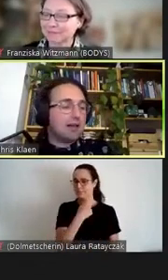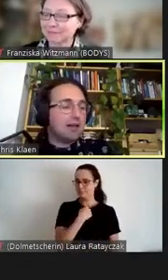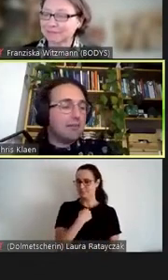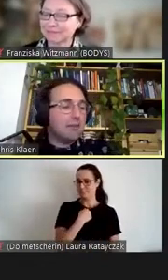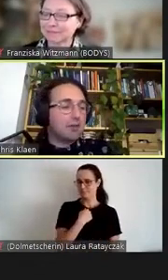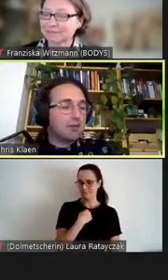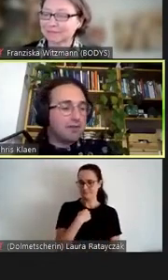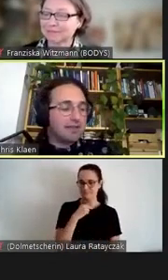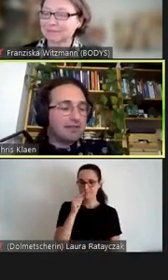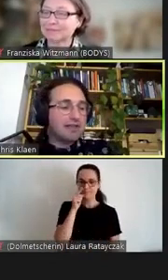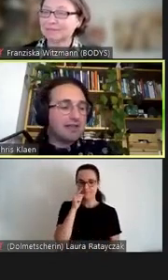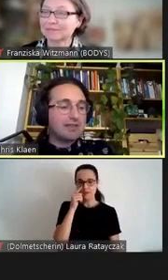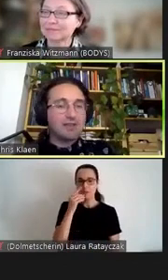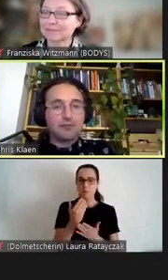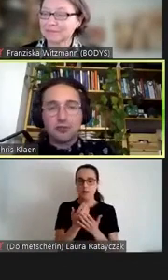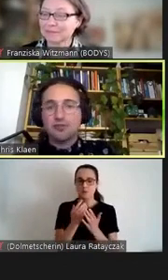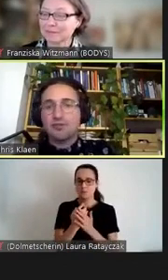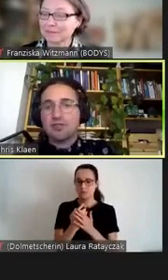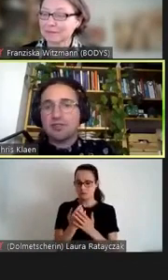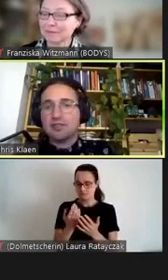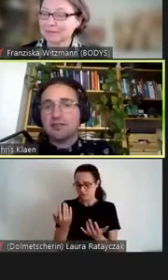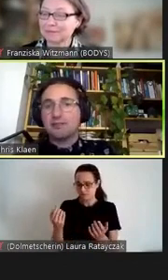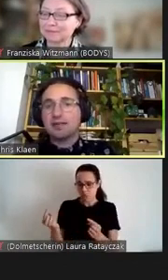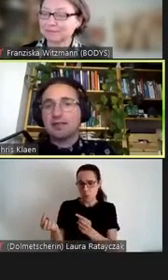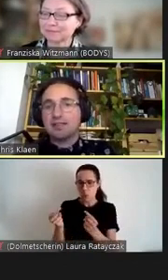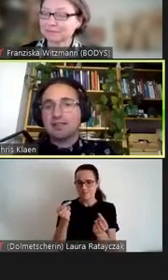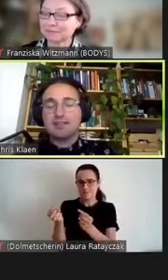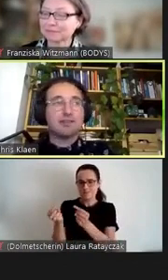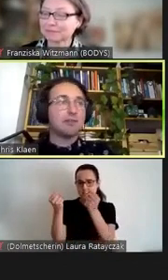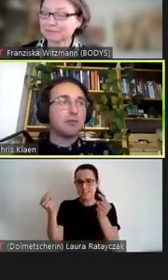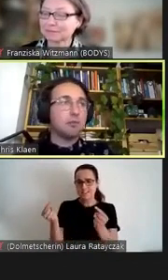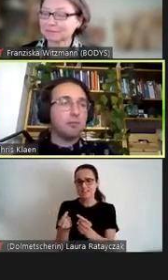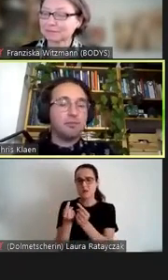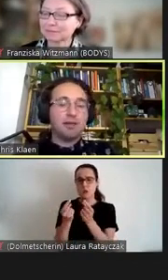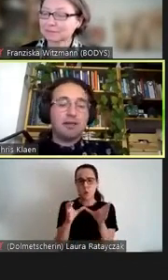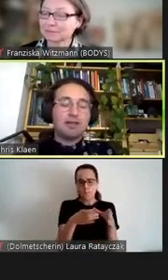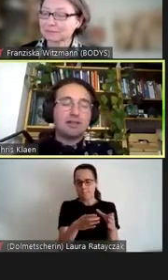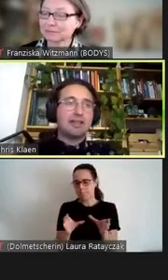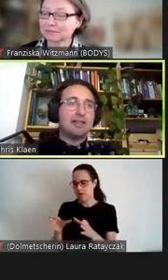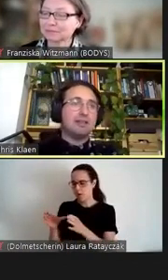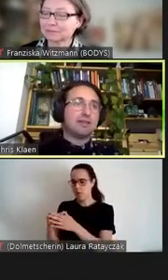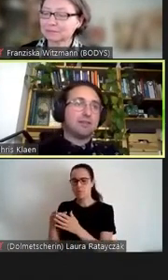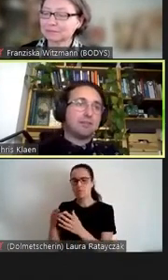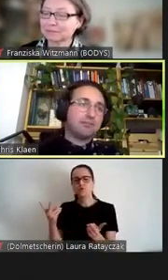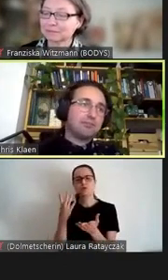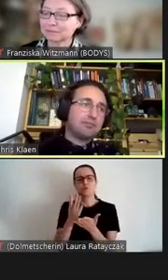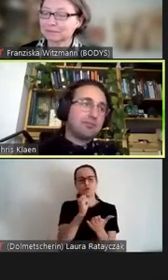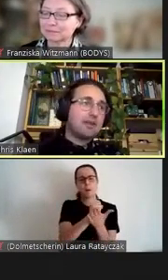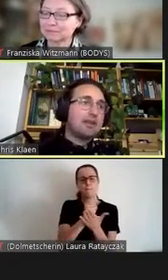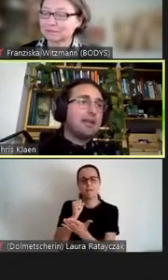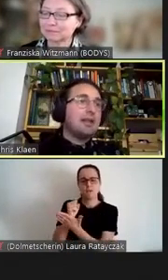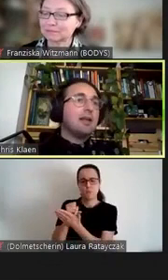Konflikte gerade zwischen verschiedenen marginalisierten Gruppen geht.